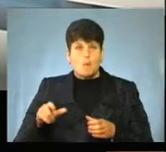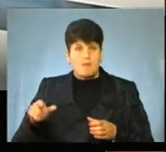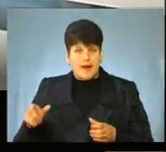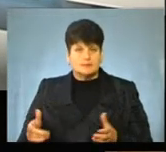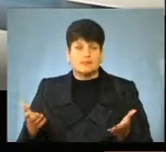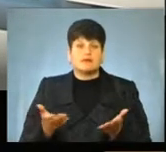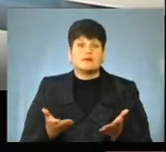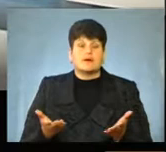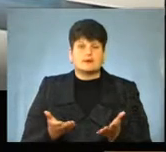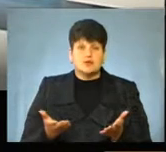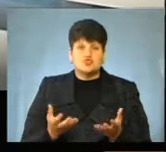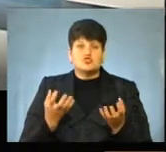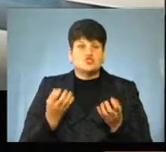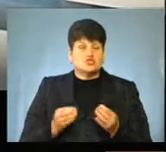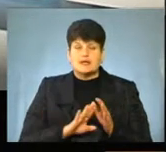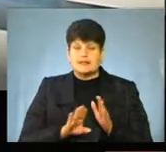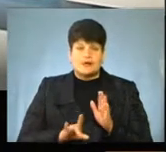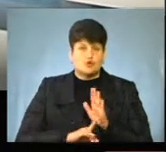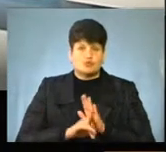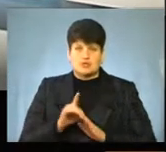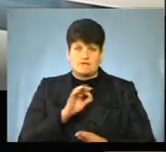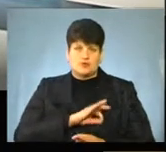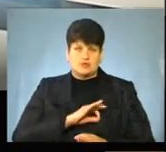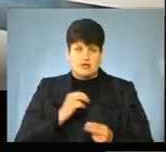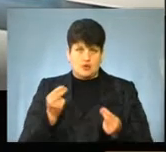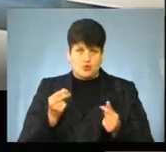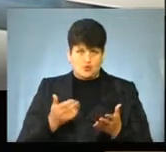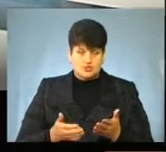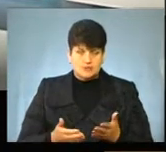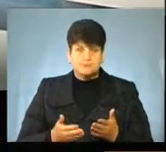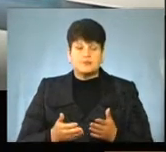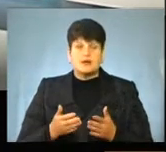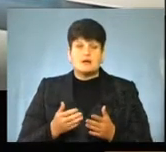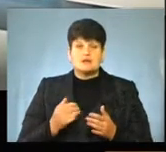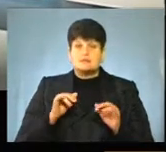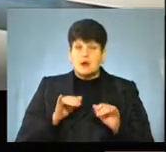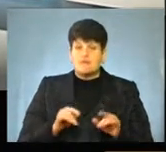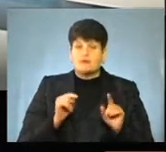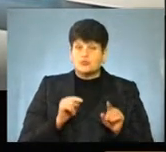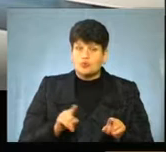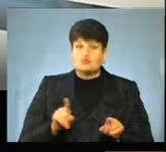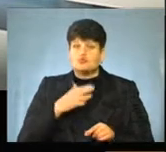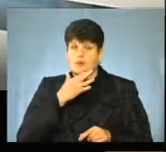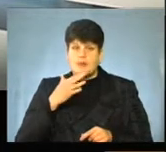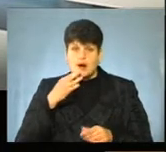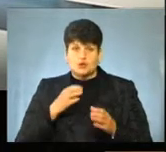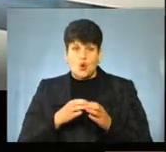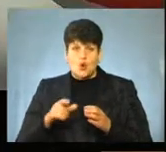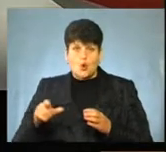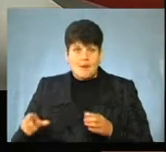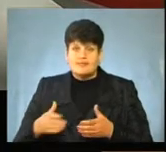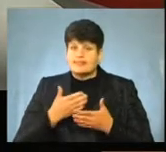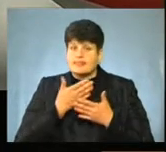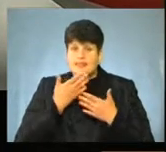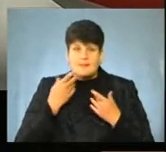які ще не розпочали використання коштів субвенції. Справа в тому, що багато громад не